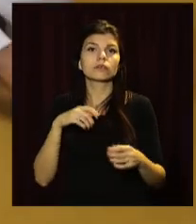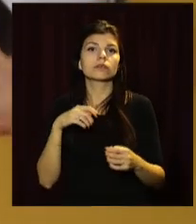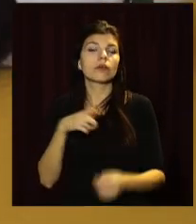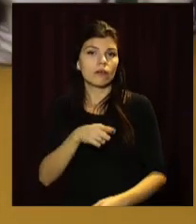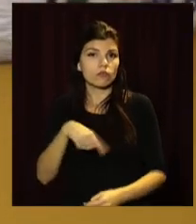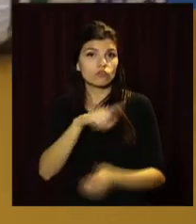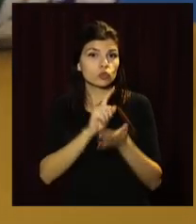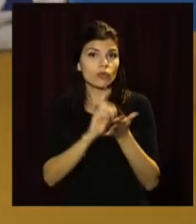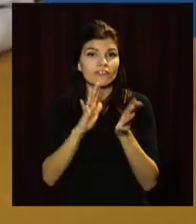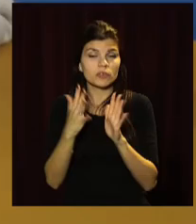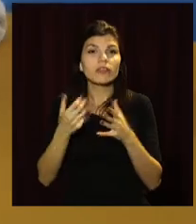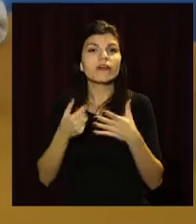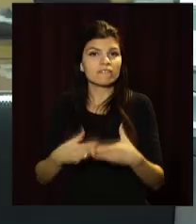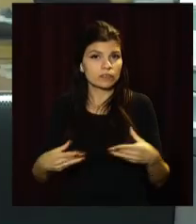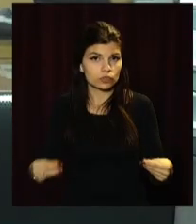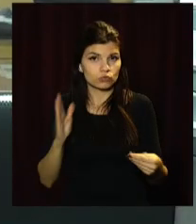мають відбутися навесні.